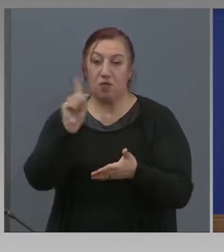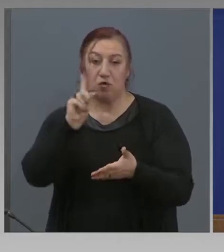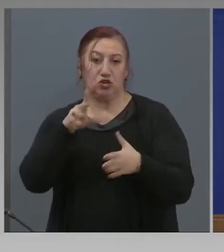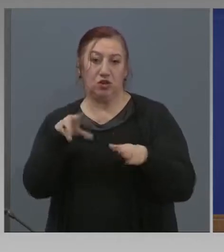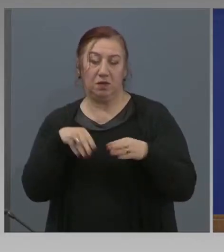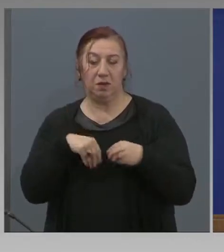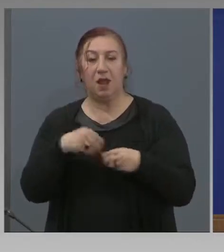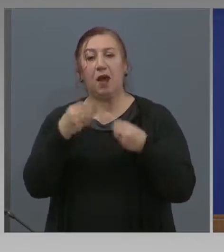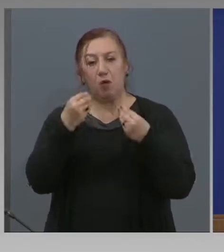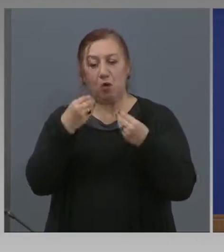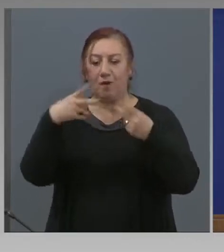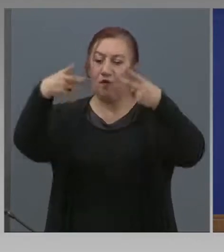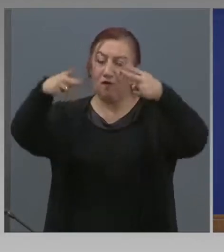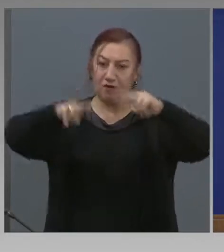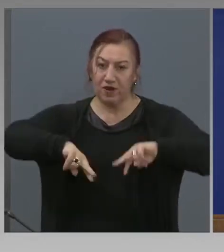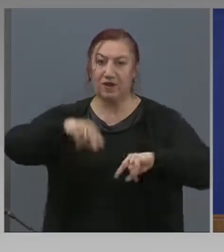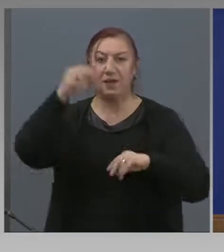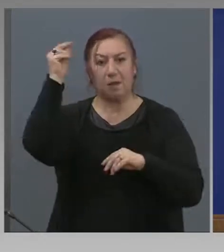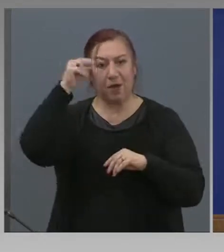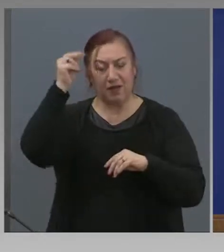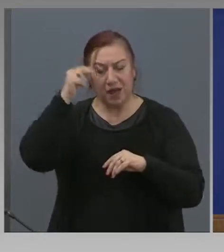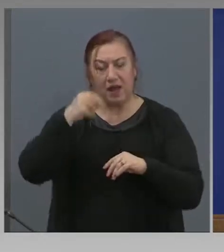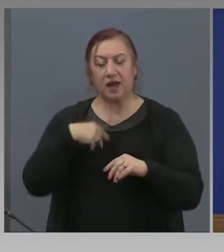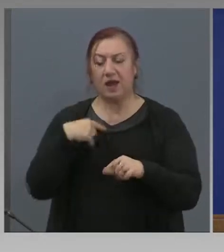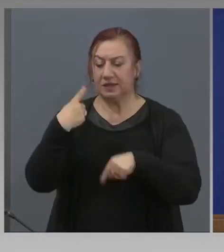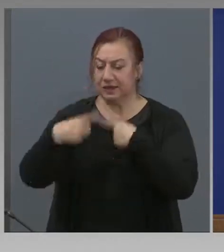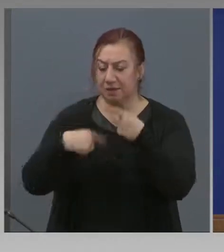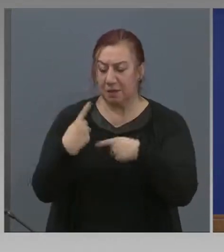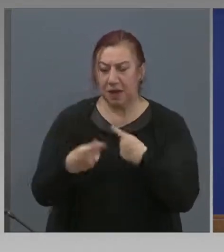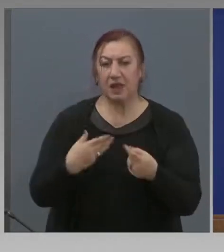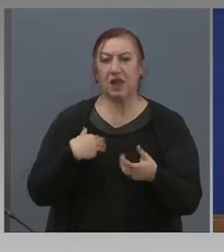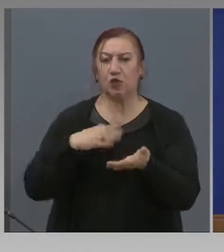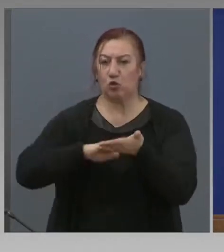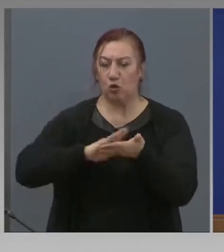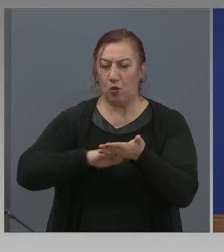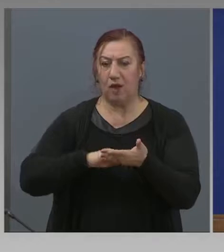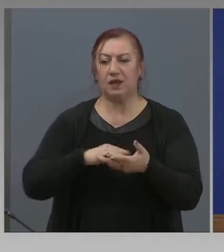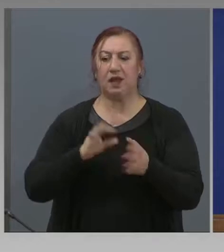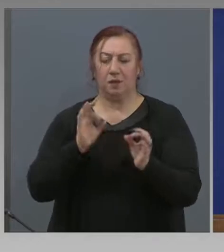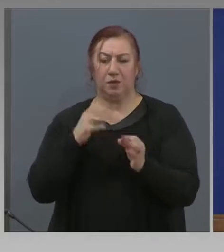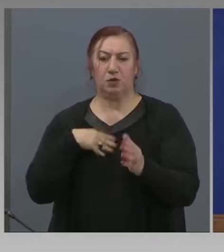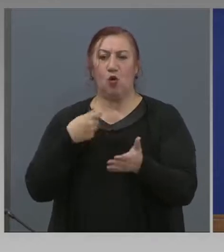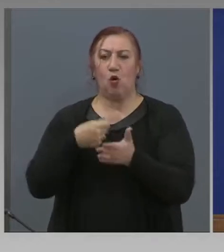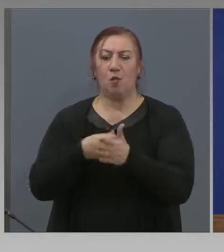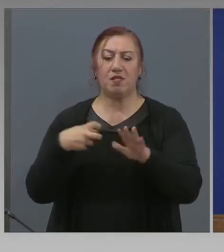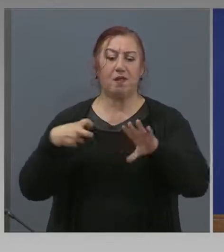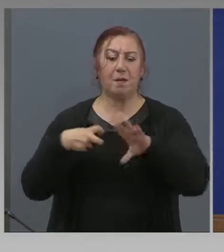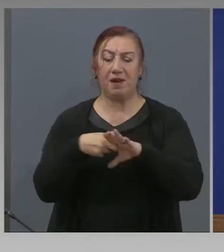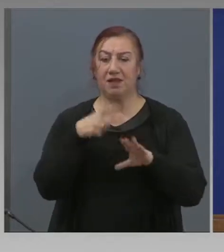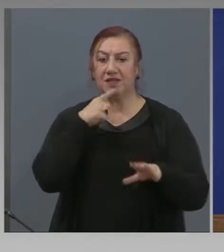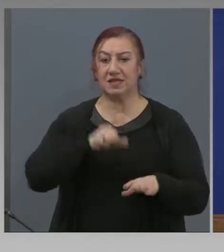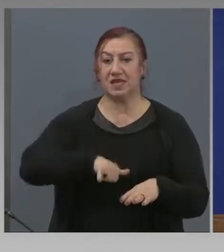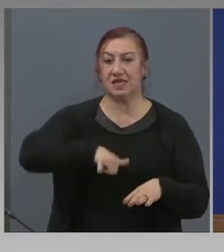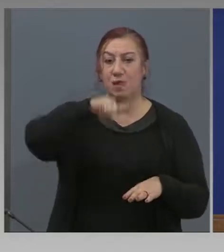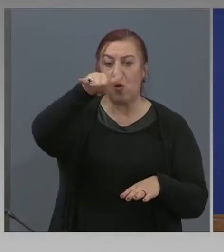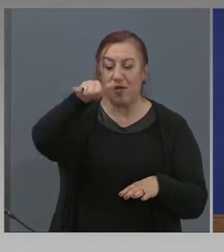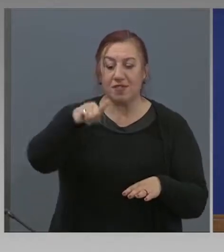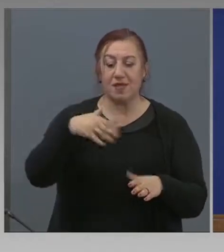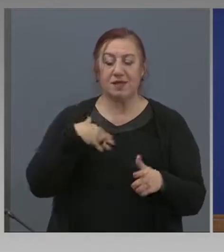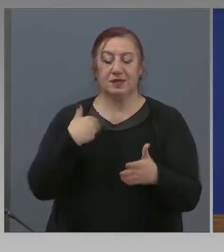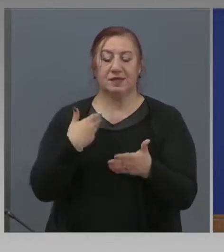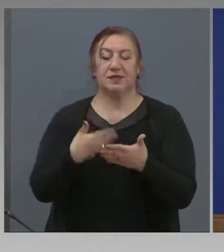-добре е да се снабдят с документи, защото ще бъде много неприятна ситуация да се закупили самолетни билети и да не могат да се качат на